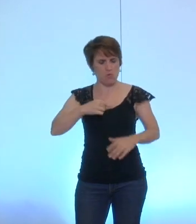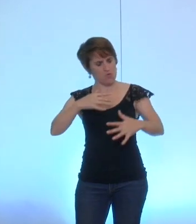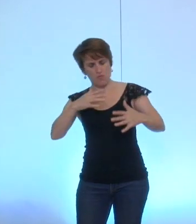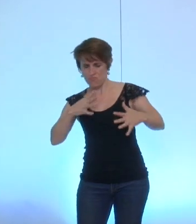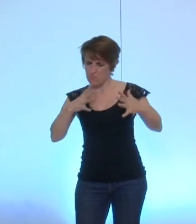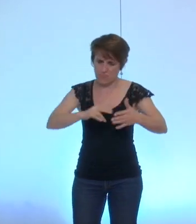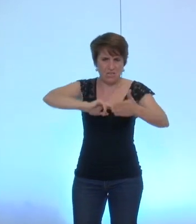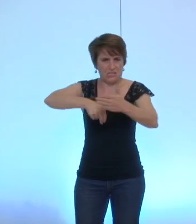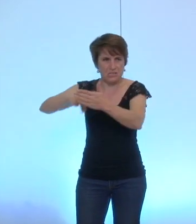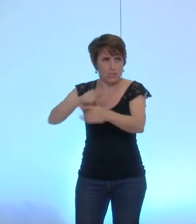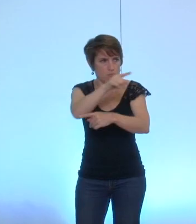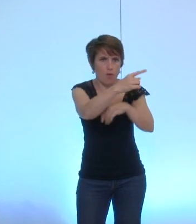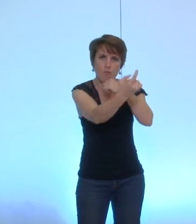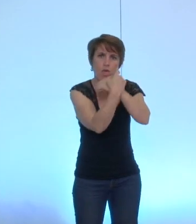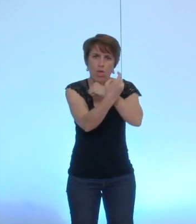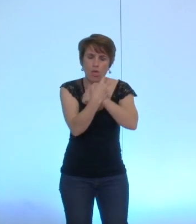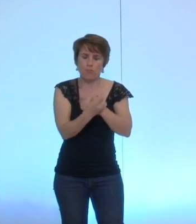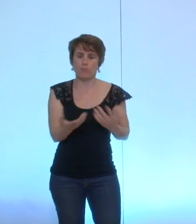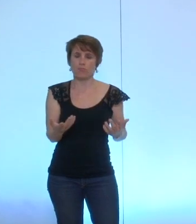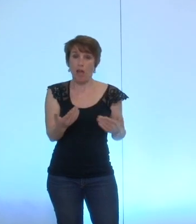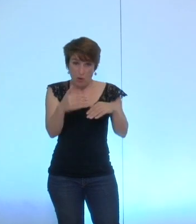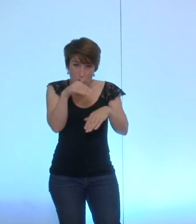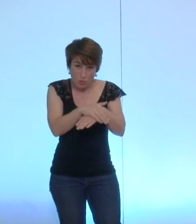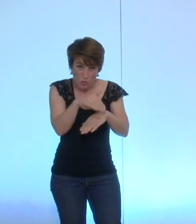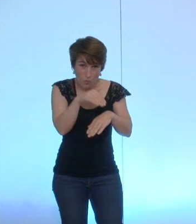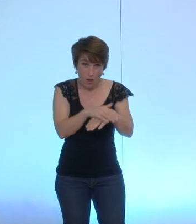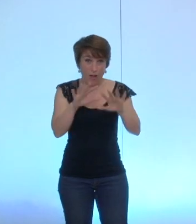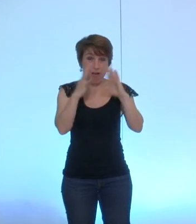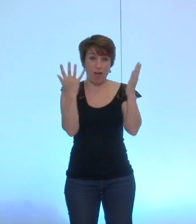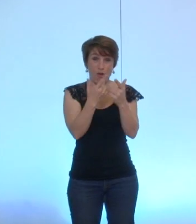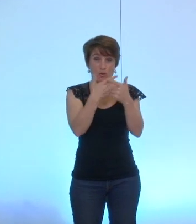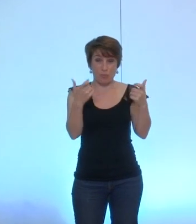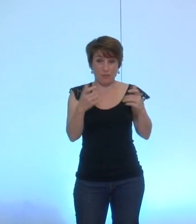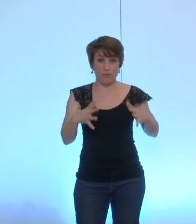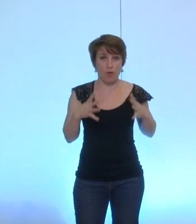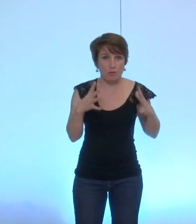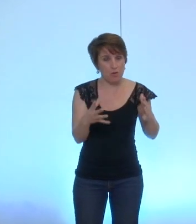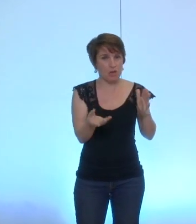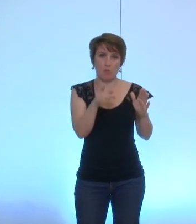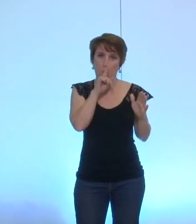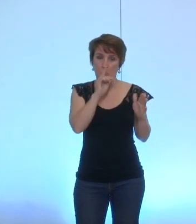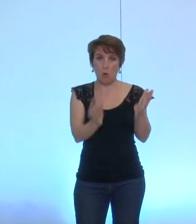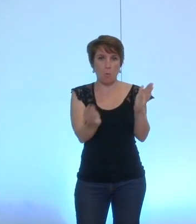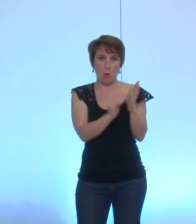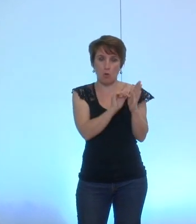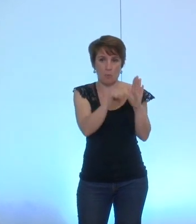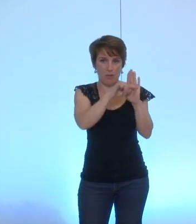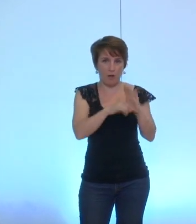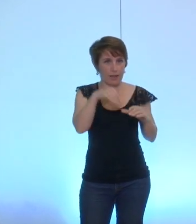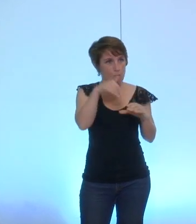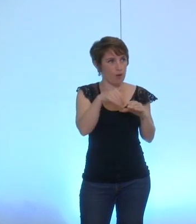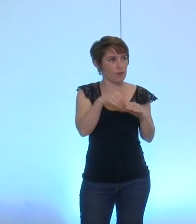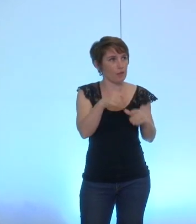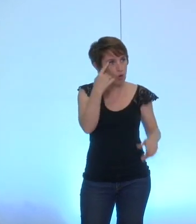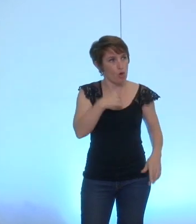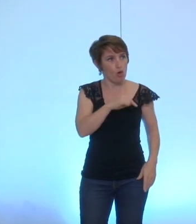que ce soir l'ensemble de ces engagements ne soit pas mis dans le règlement intérieur n'est pas pour nous une